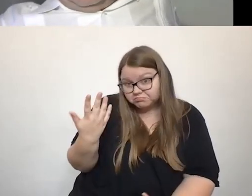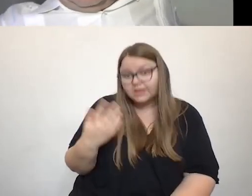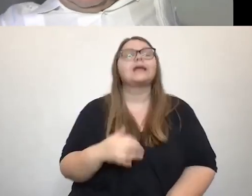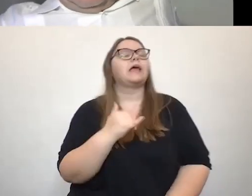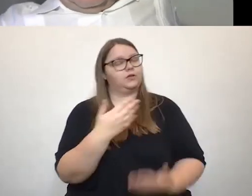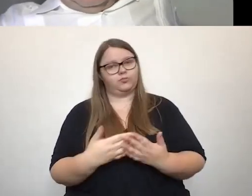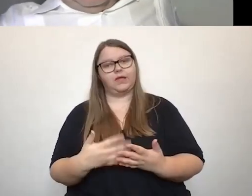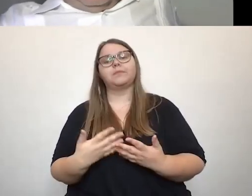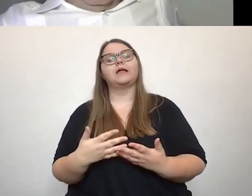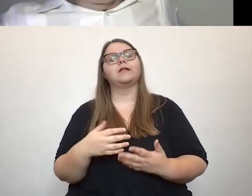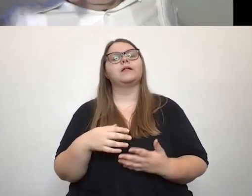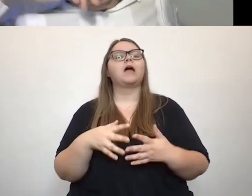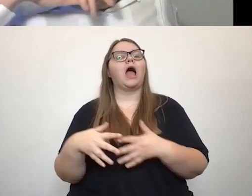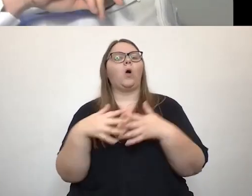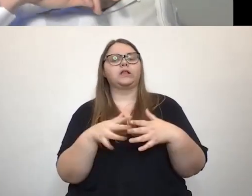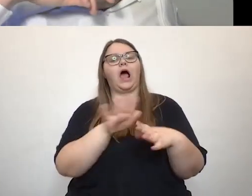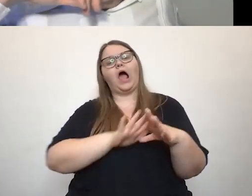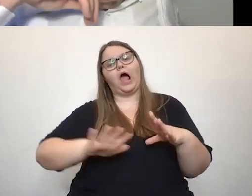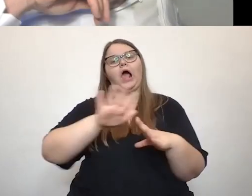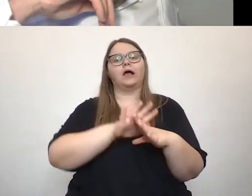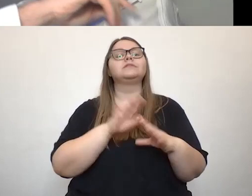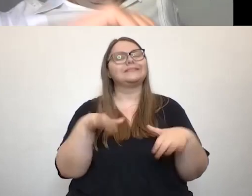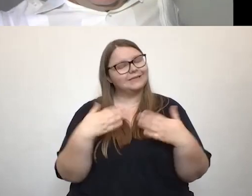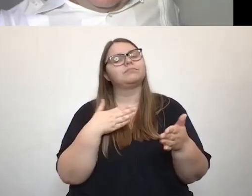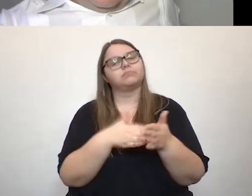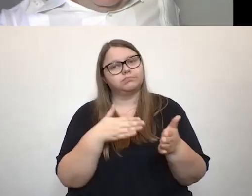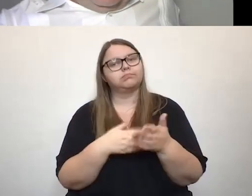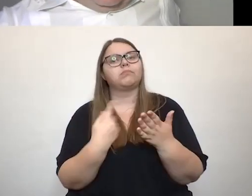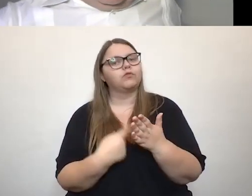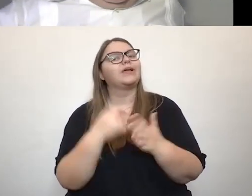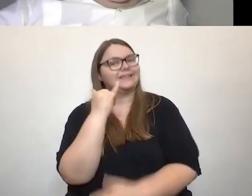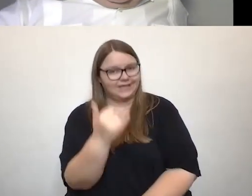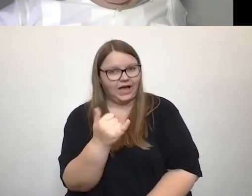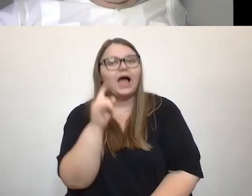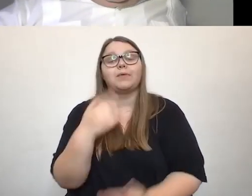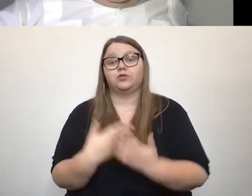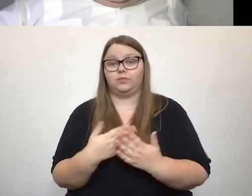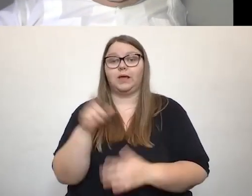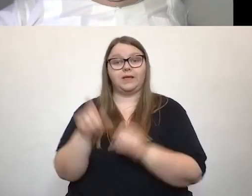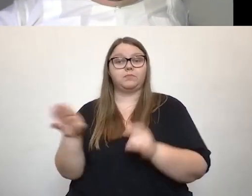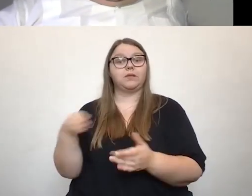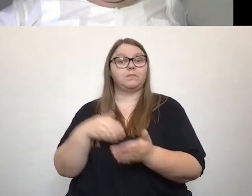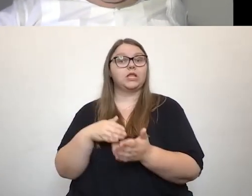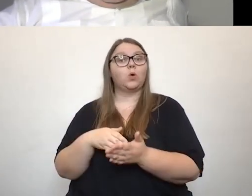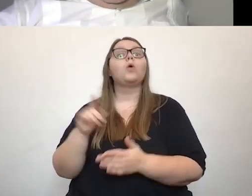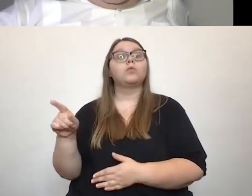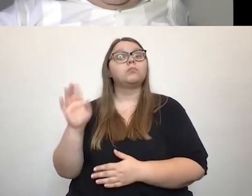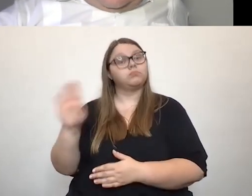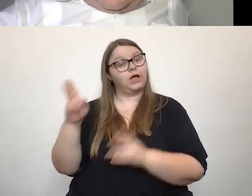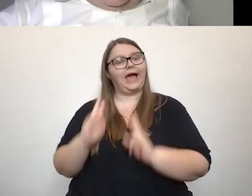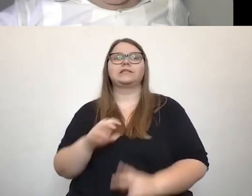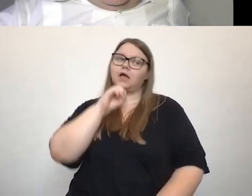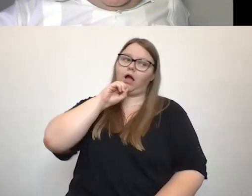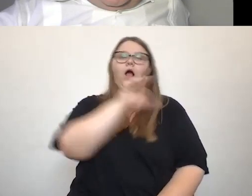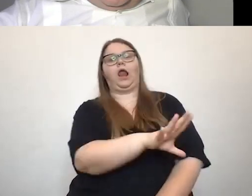angelsächsischen Bereich, da gibt es natürlich auch noch Barrieren und Herausforderungen, aber da können Menschen mit Behinderung ihr Recht da deutlich mehr schon einklagen.